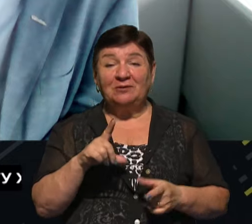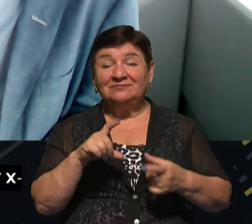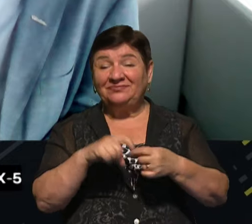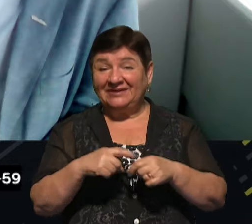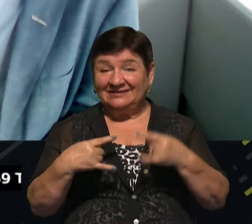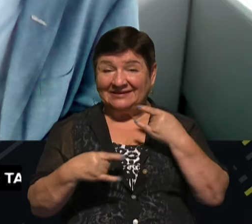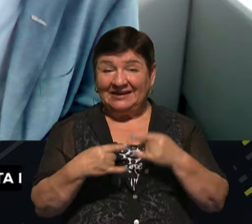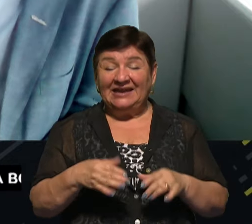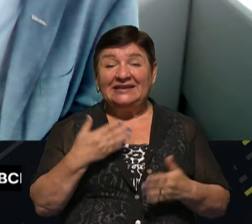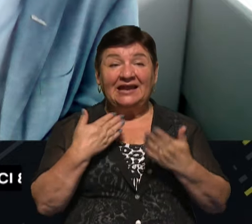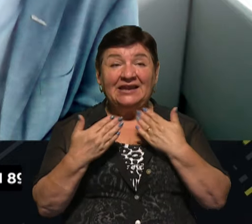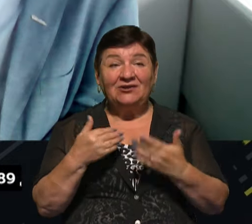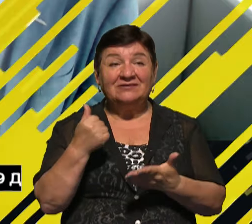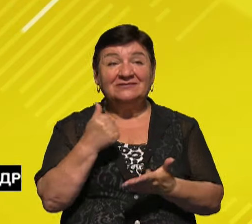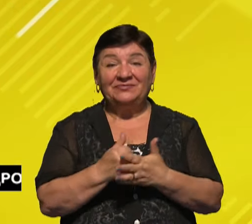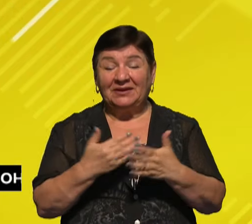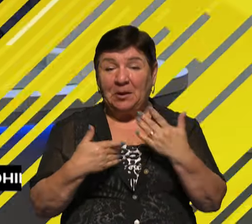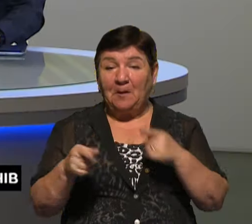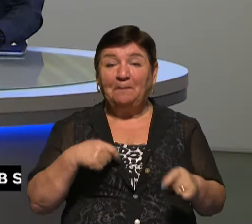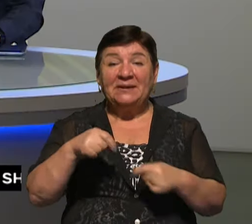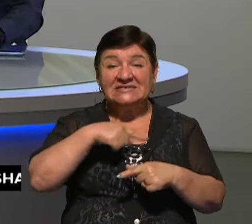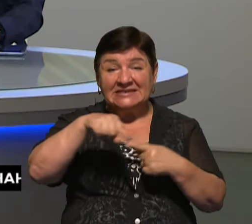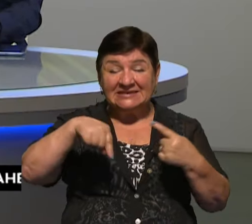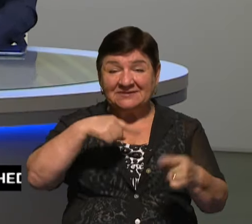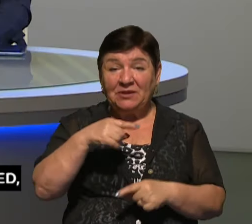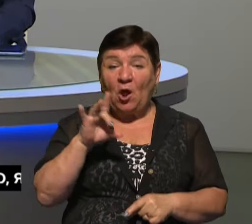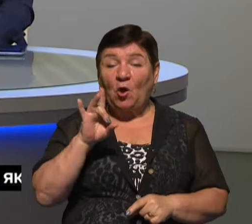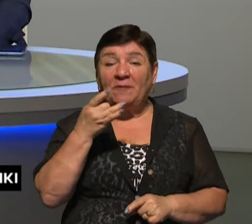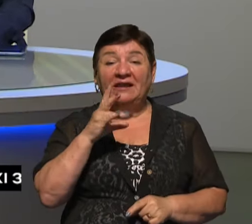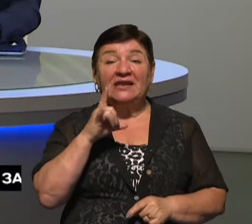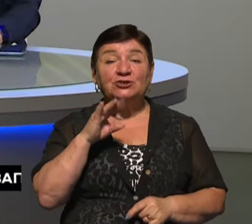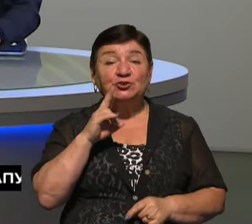до ефіру. Нагадую, спілкувалися ми із бізнес-омбудсменом. Роман Вашчук був з нами на зв'язку.